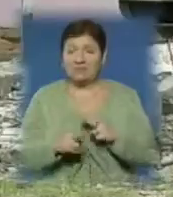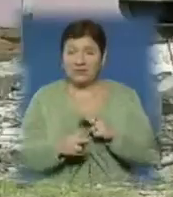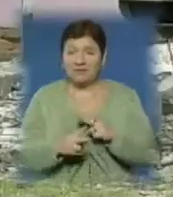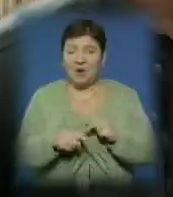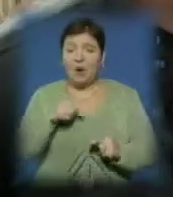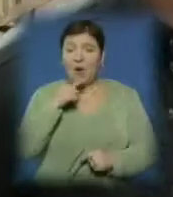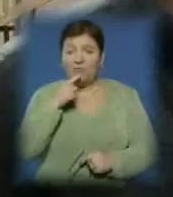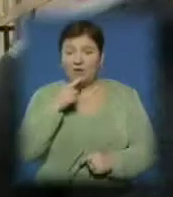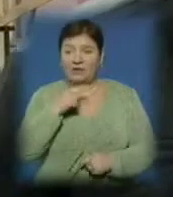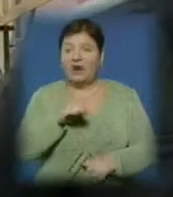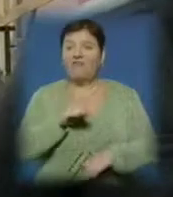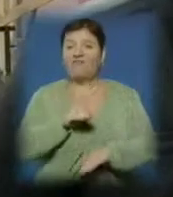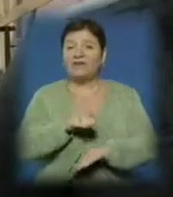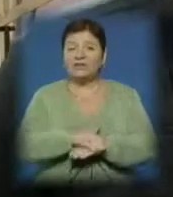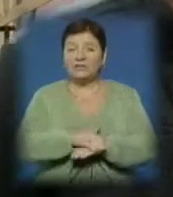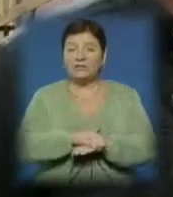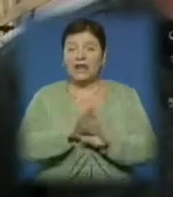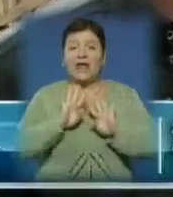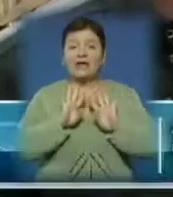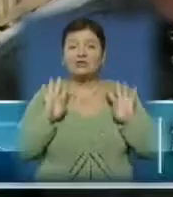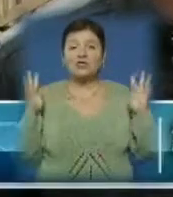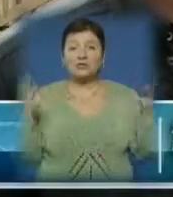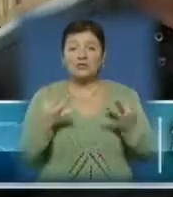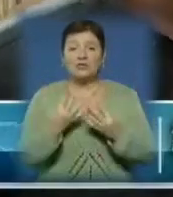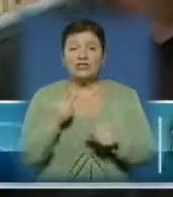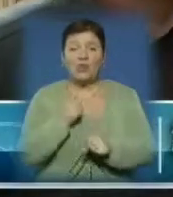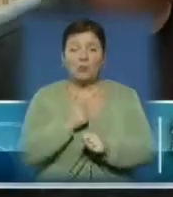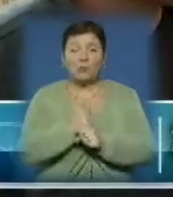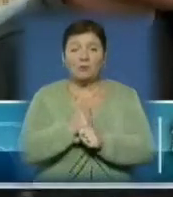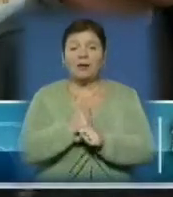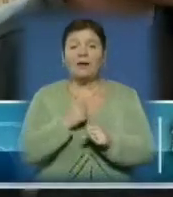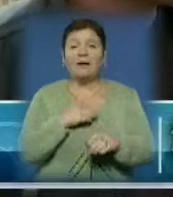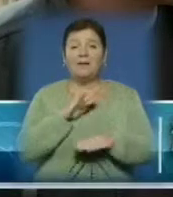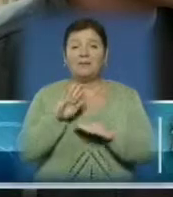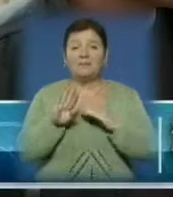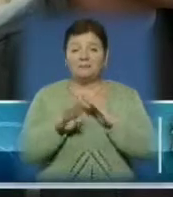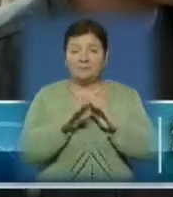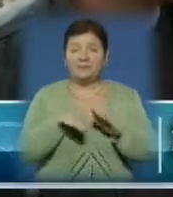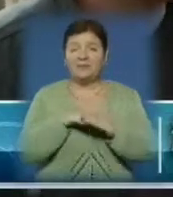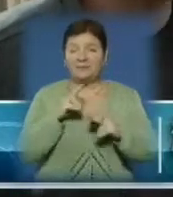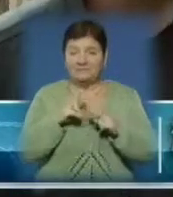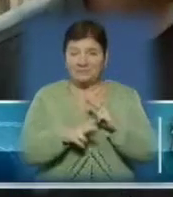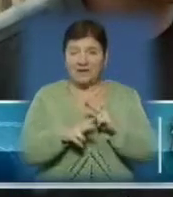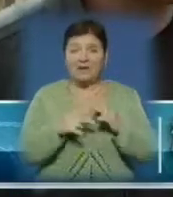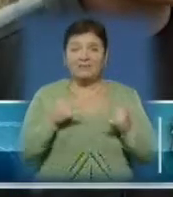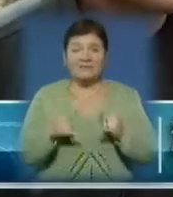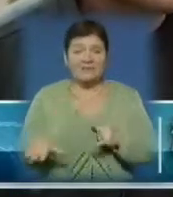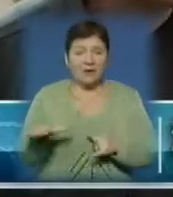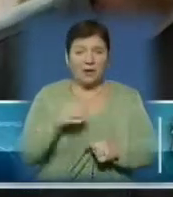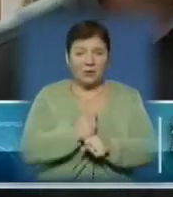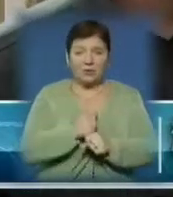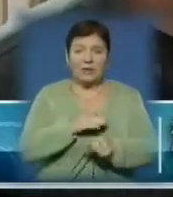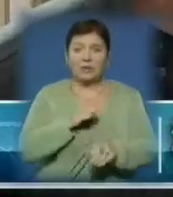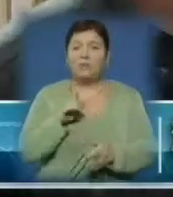каже підрядник. Фактично зовнішні роботи, фасади у нас вже йдуть під кінець. Я думаю, на цей місяць ми маємо виконати вже всі зовнішні роботи.